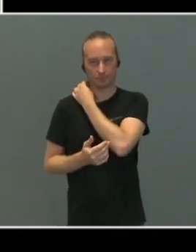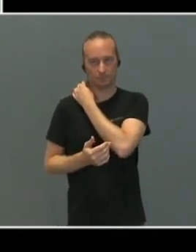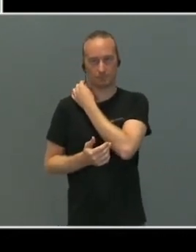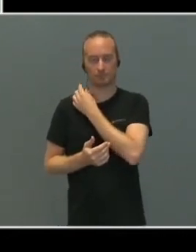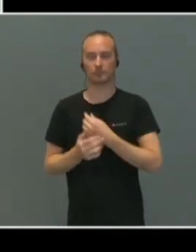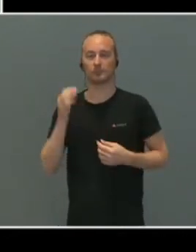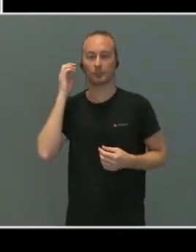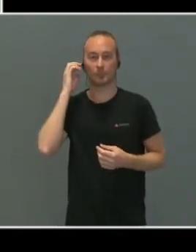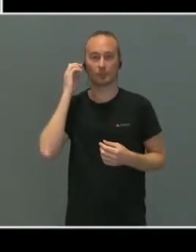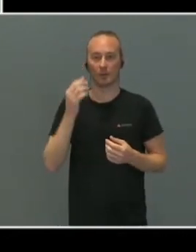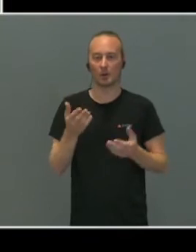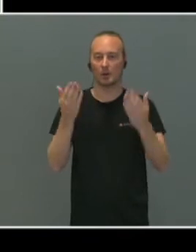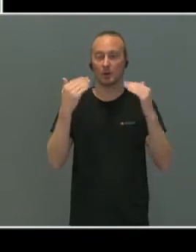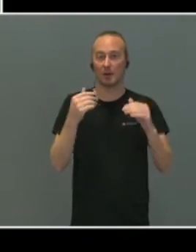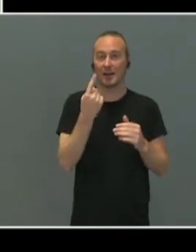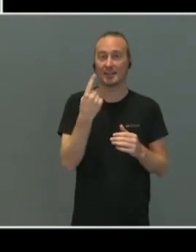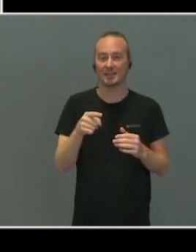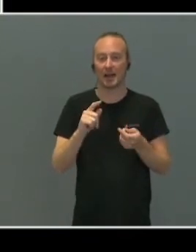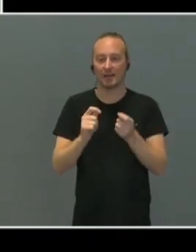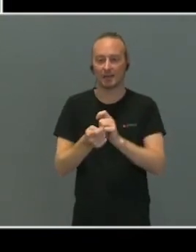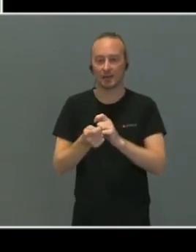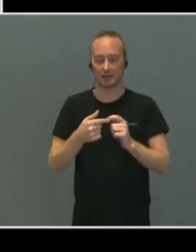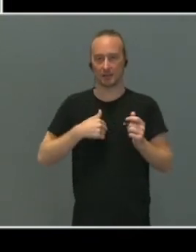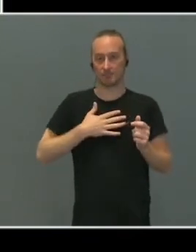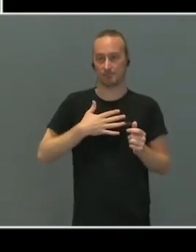Så det en annen endring som jeg også har lyst til å nevne for deg.